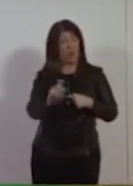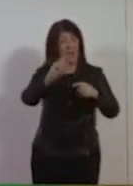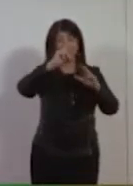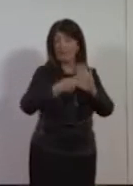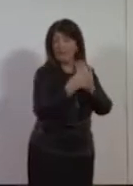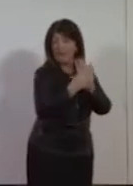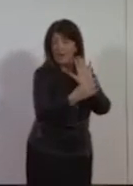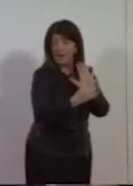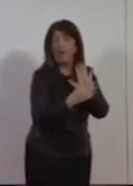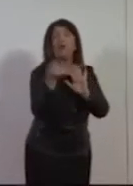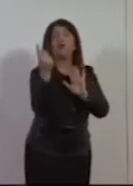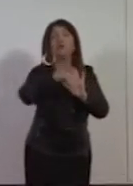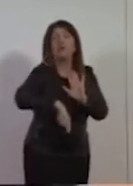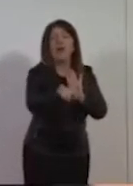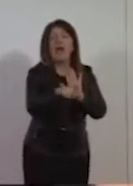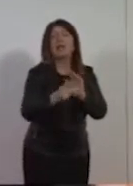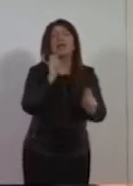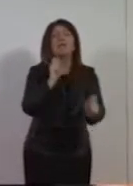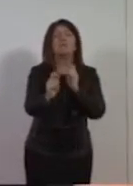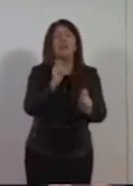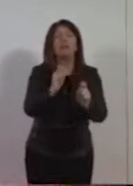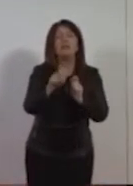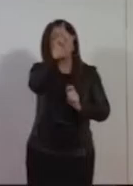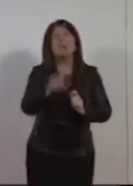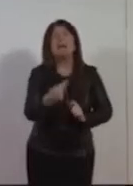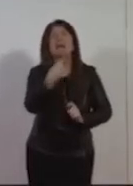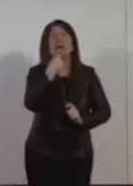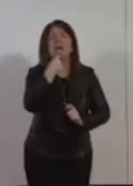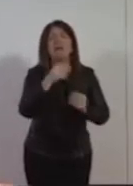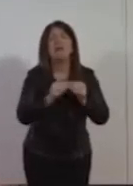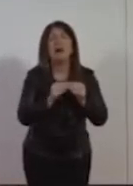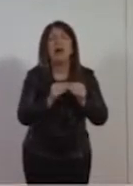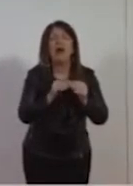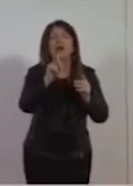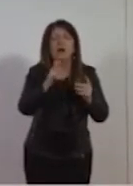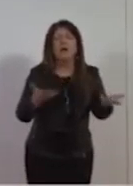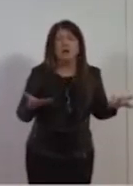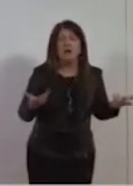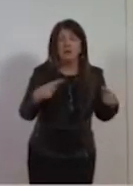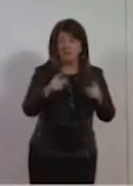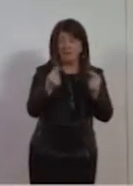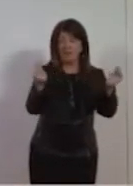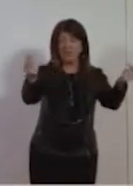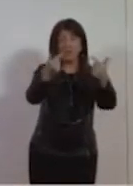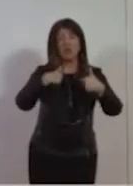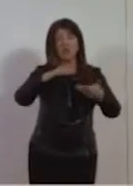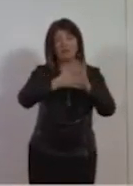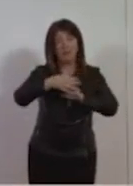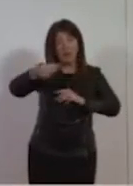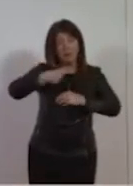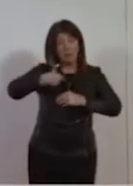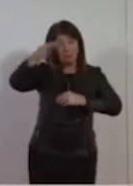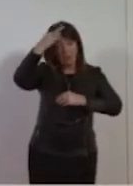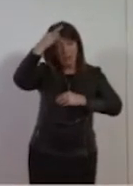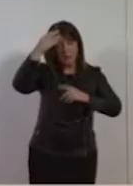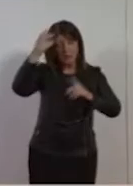'imprenditore domani in questo Paese? Perché la finanziarizzazione non è un'emicrania, è una cosa che approfondita. È